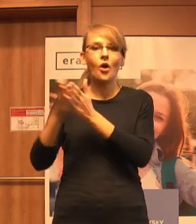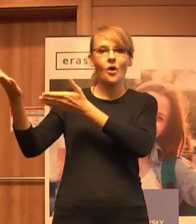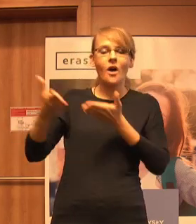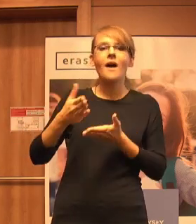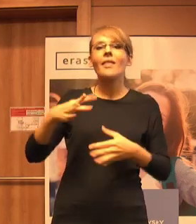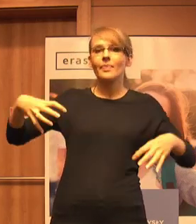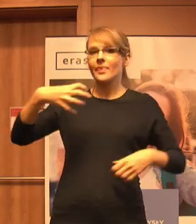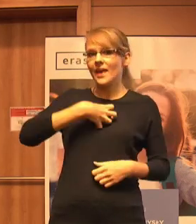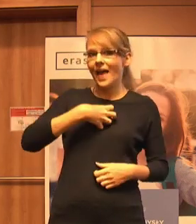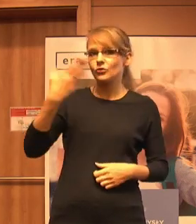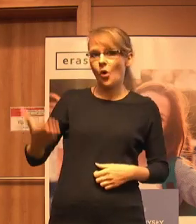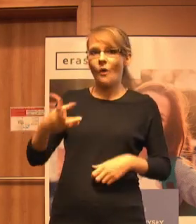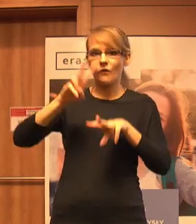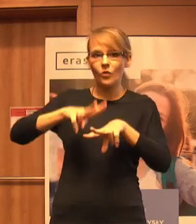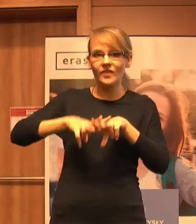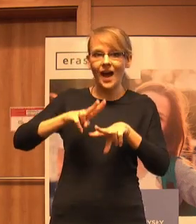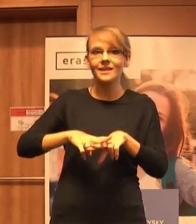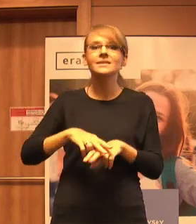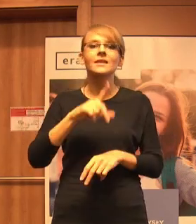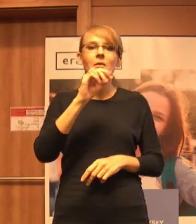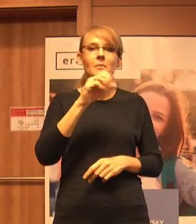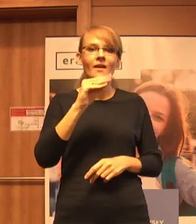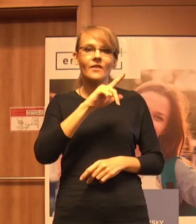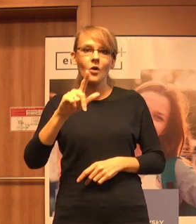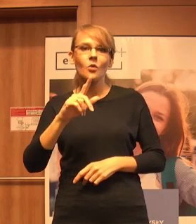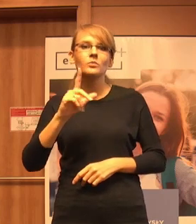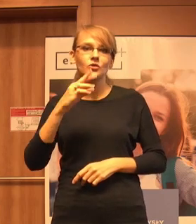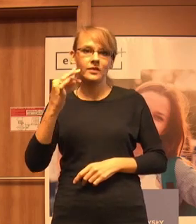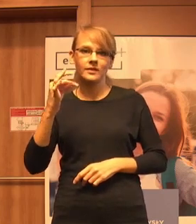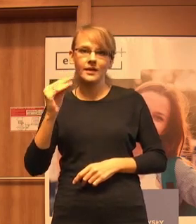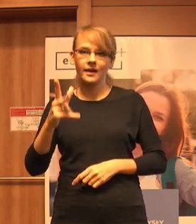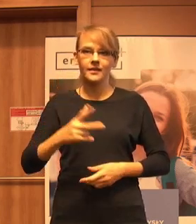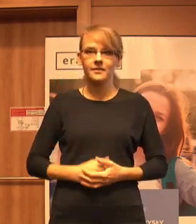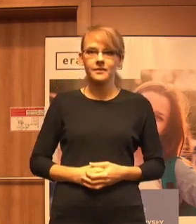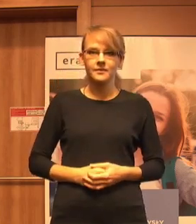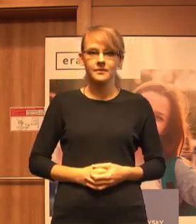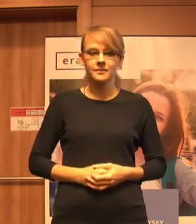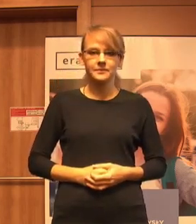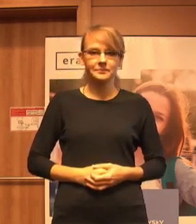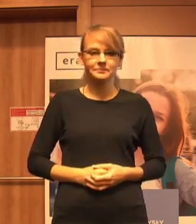Dyrektora Fundacji, Pana Pawła Poczetka. Panie Dyrektorze, dzień dobry, raz jeszcze.